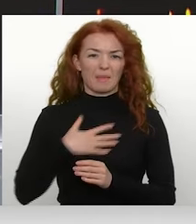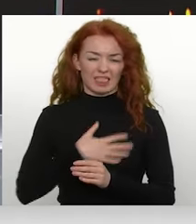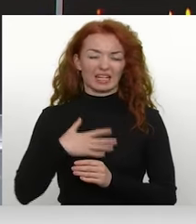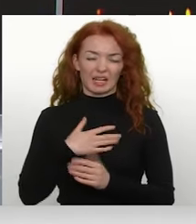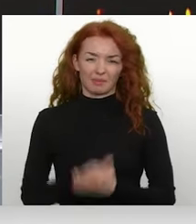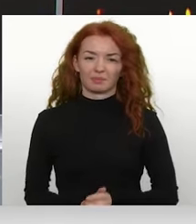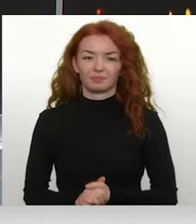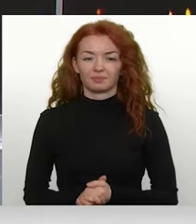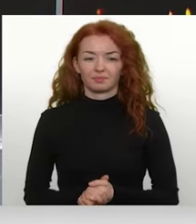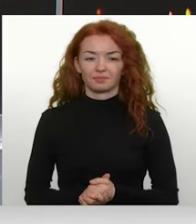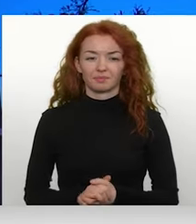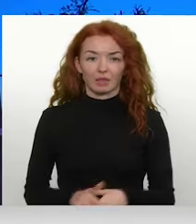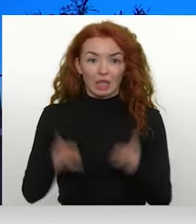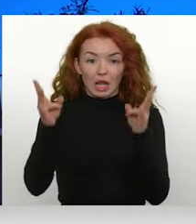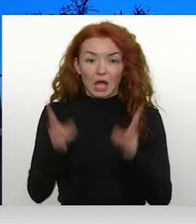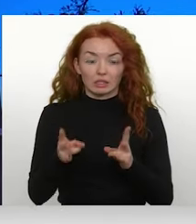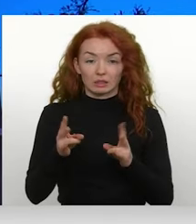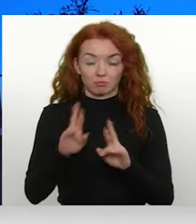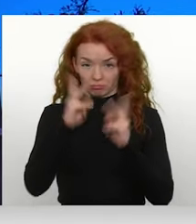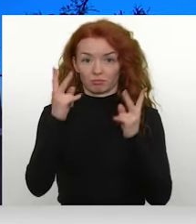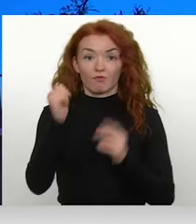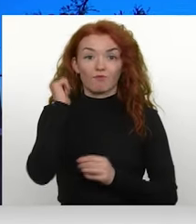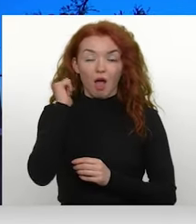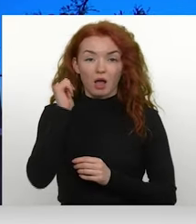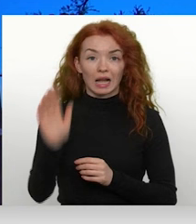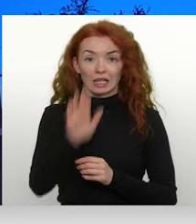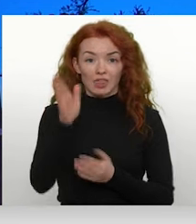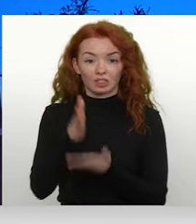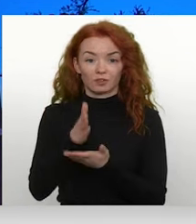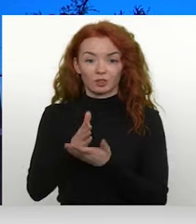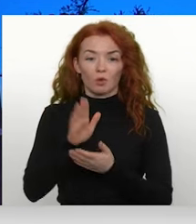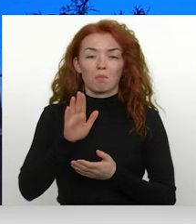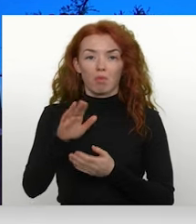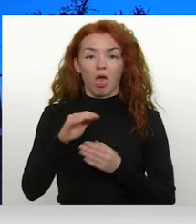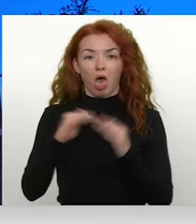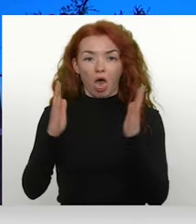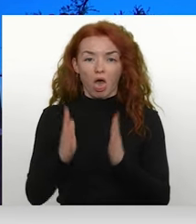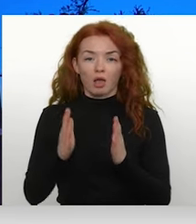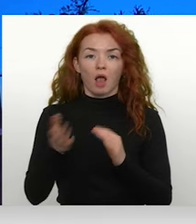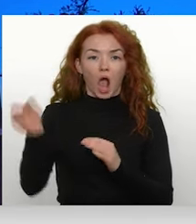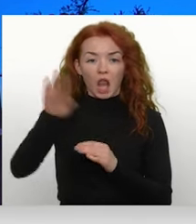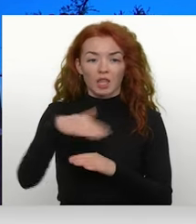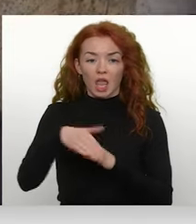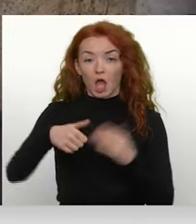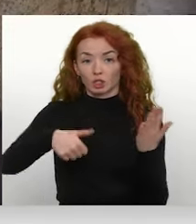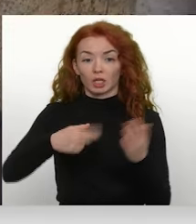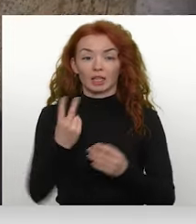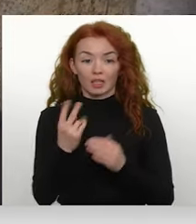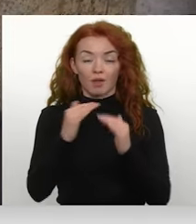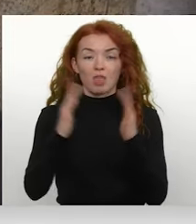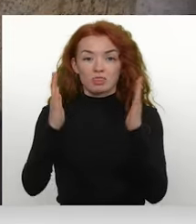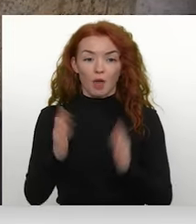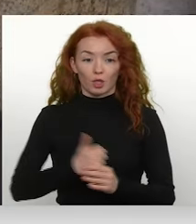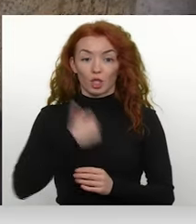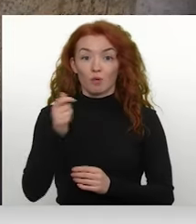skati. Traģiskais negadījums notika vakar dienas vidū pie ēkas kalnielā 62. Nam īpašnieks iecvi pie